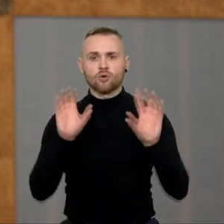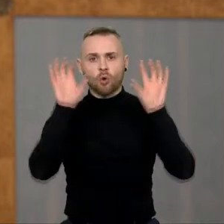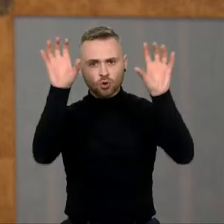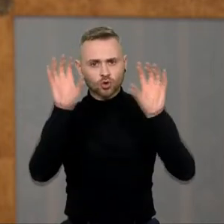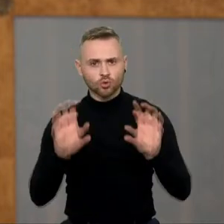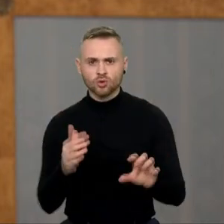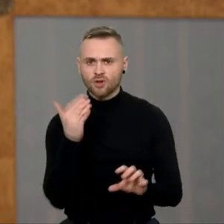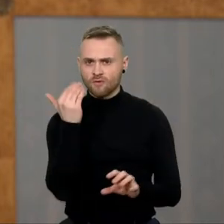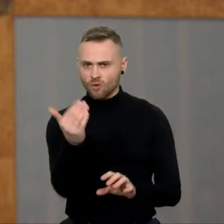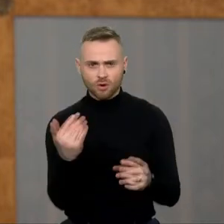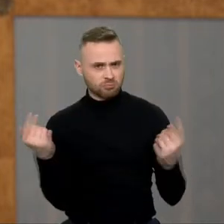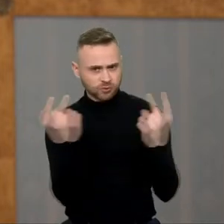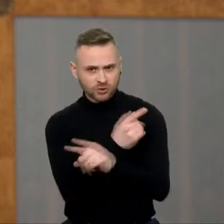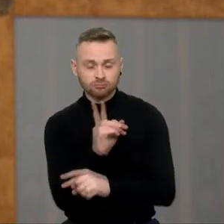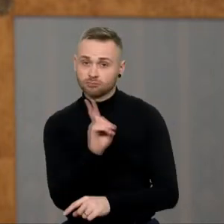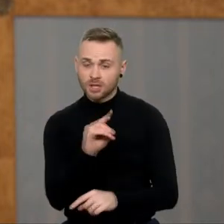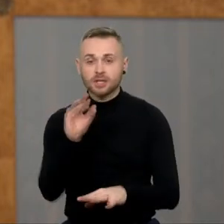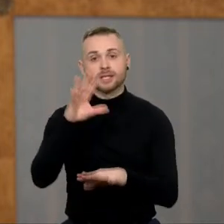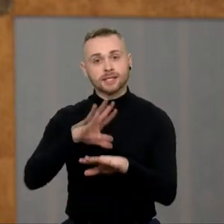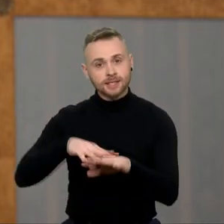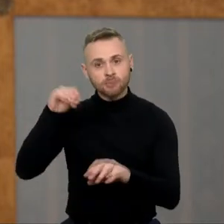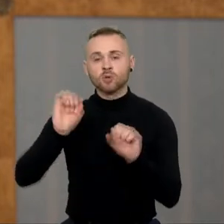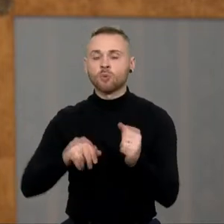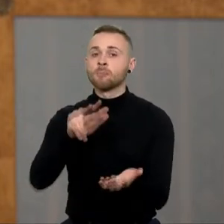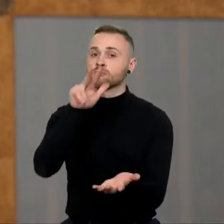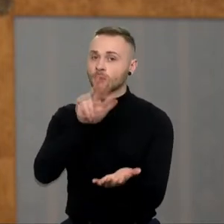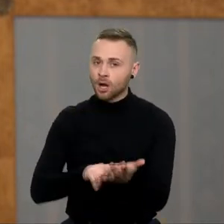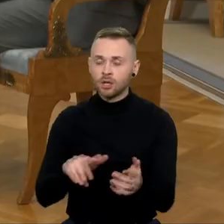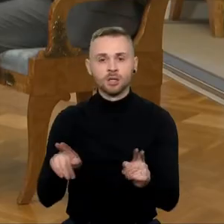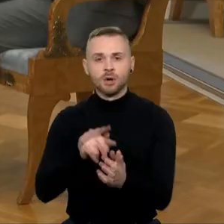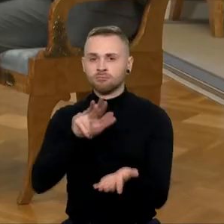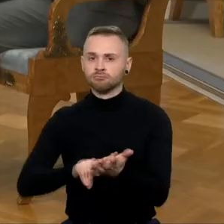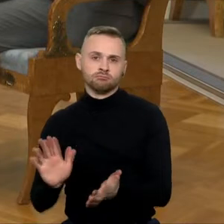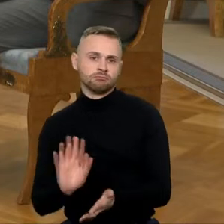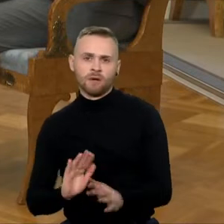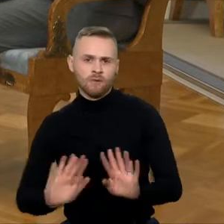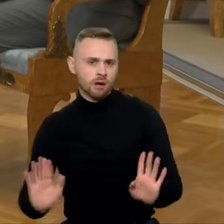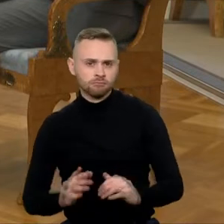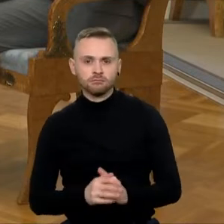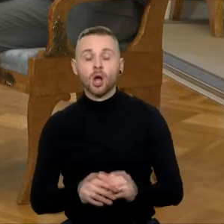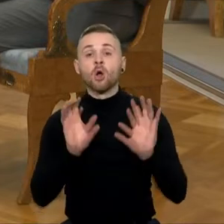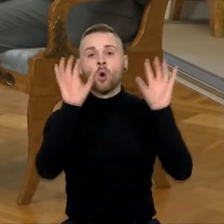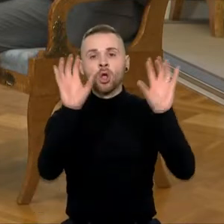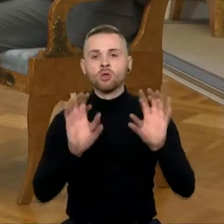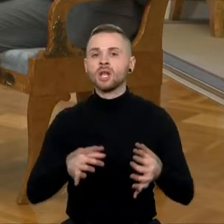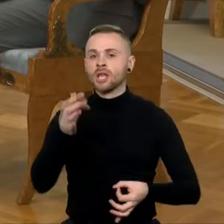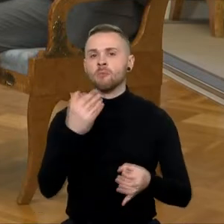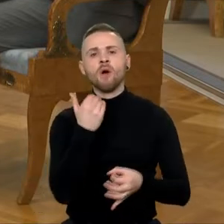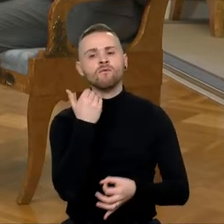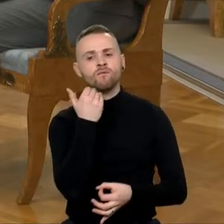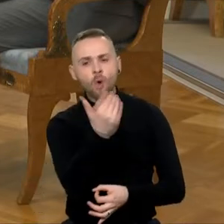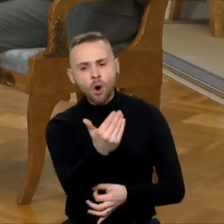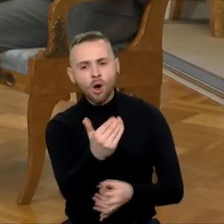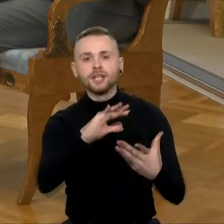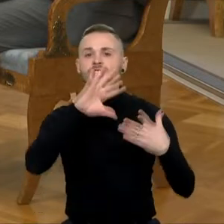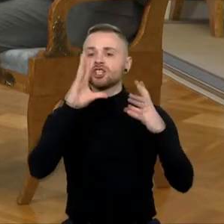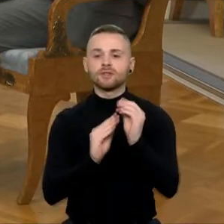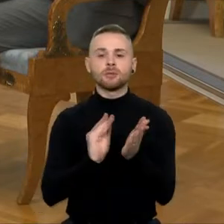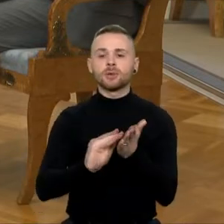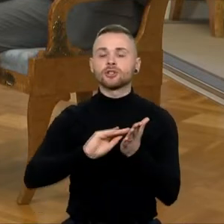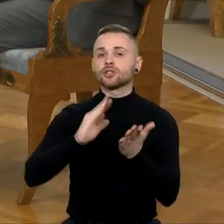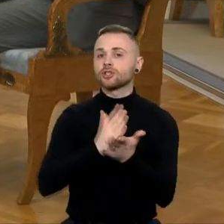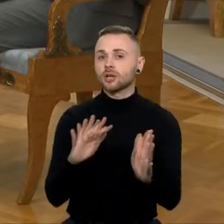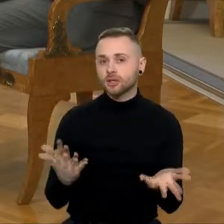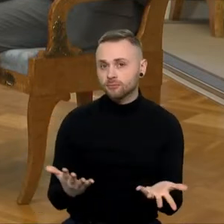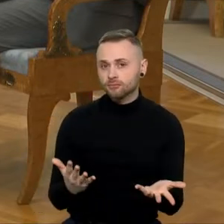sprendimas. Seimas gali tiek patvirtinti, tiek nepatvirtinti. Konstitucinio teismo išvada nereiškia, kad